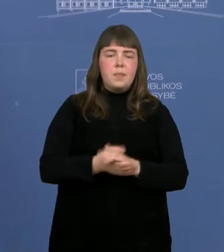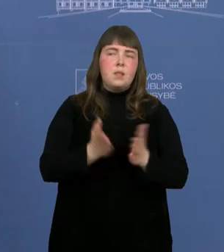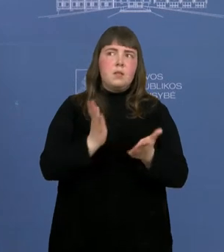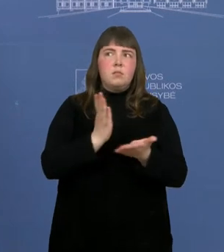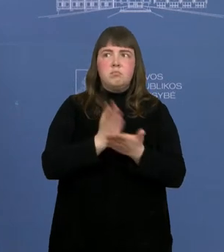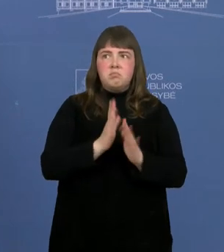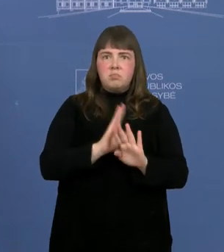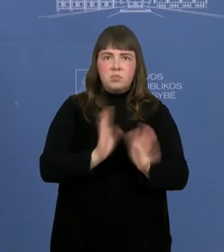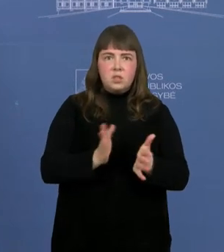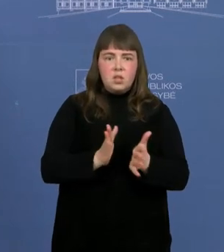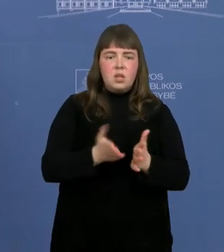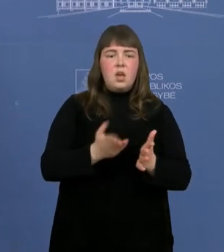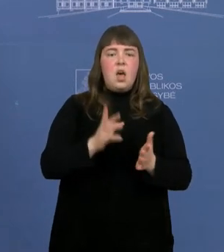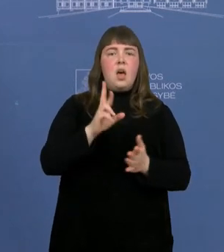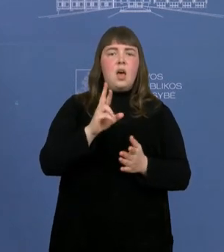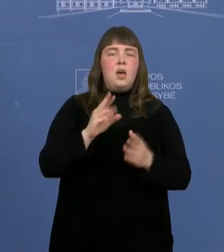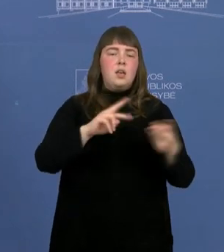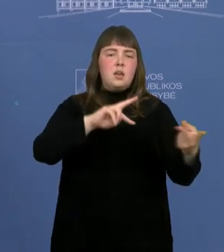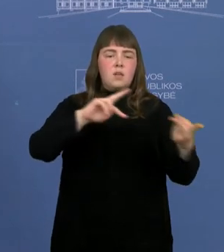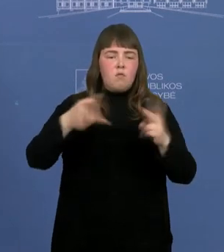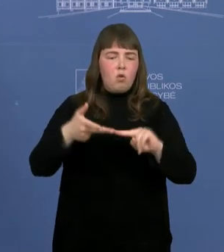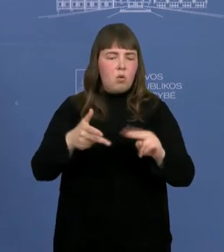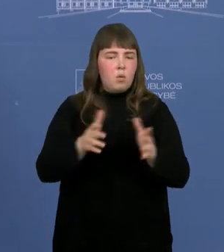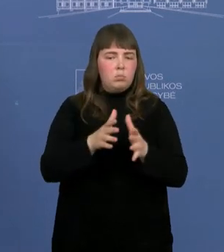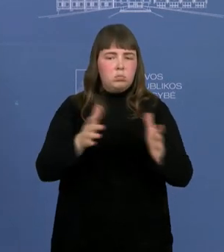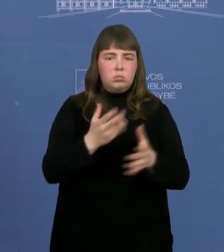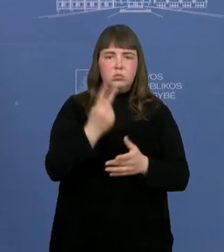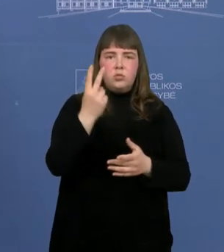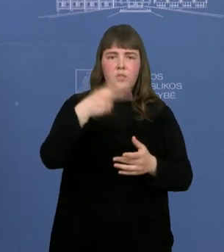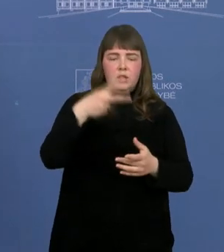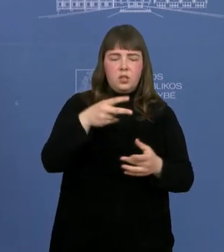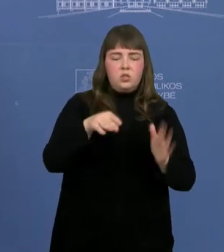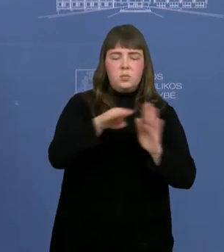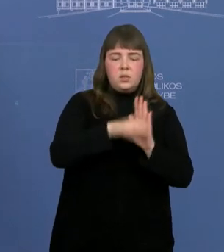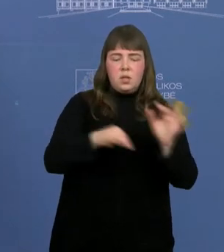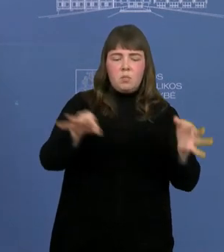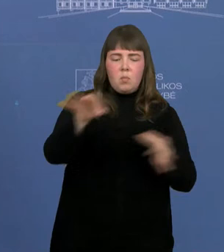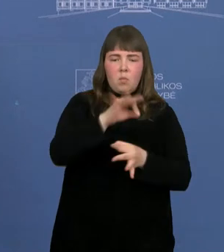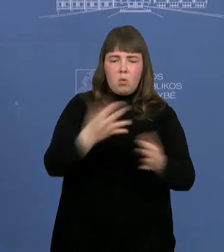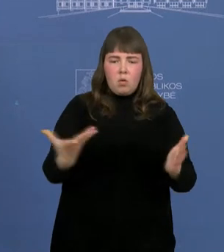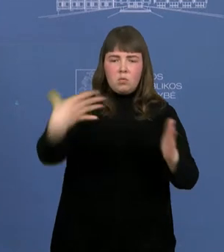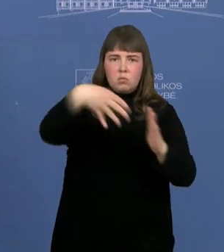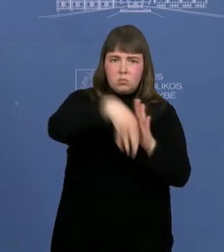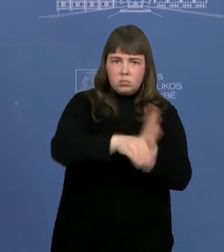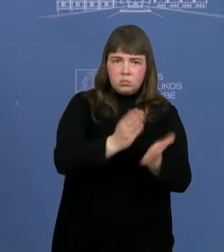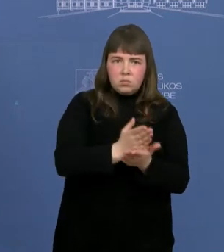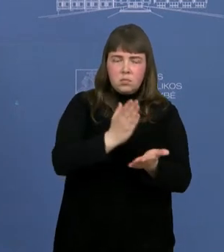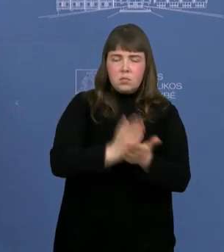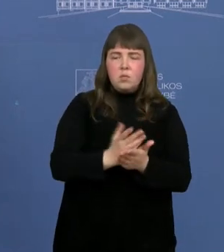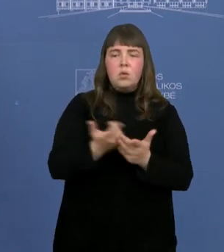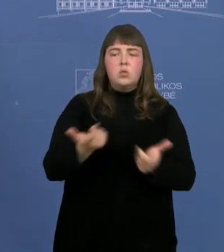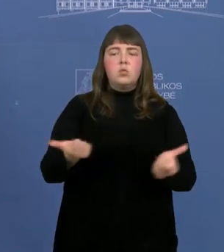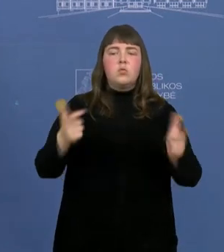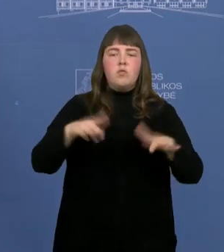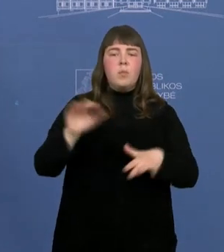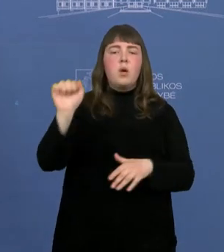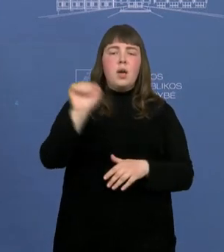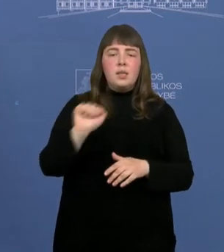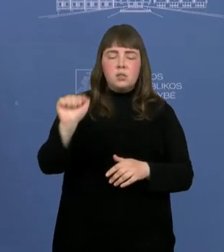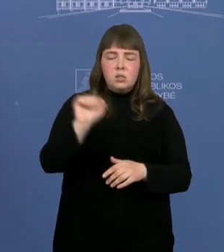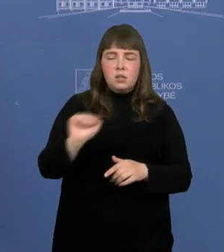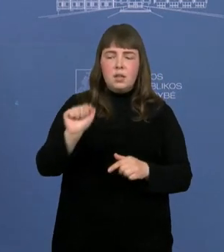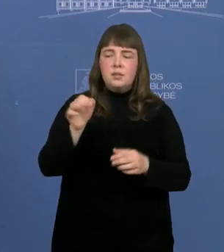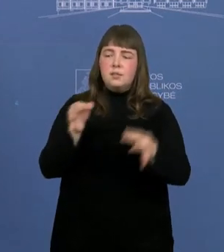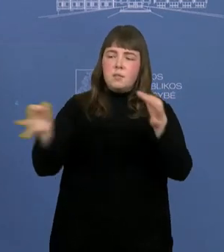plataus masto apima 20 statymų projektų, išsamei aptarta su savivaldybė asociacija, su